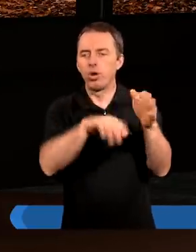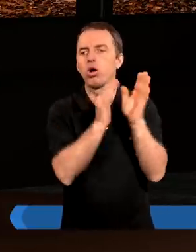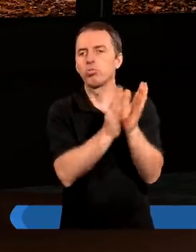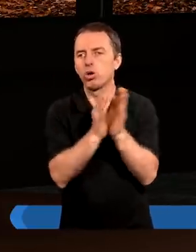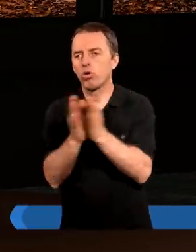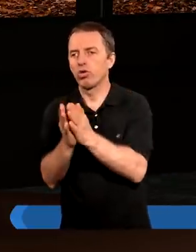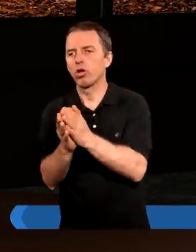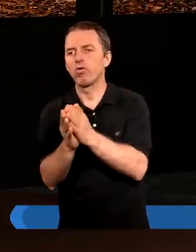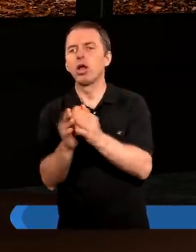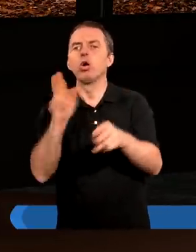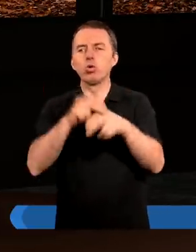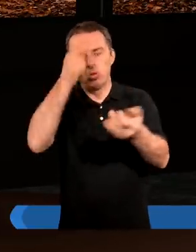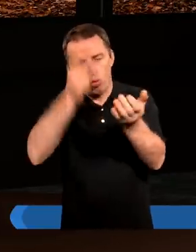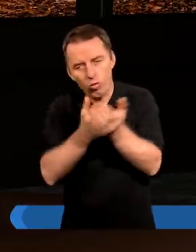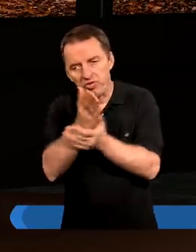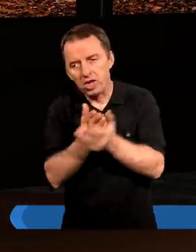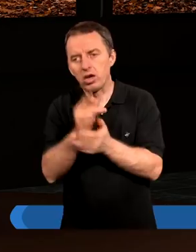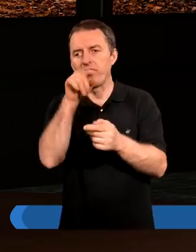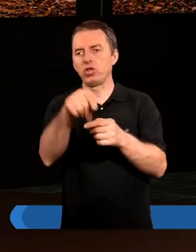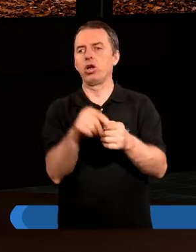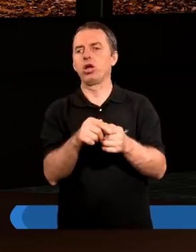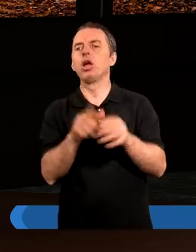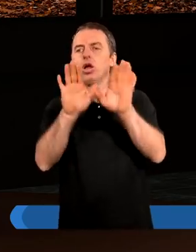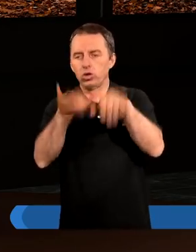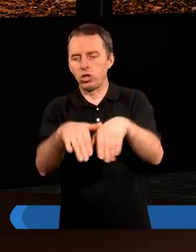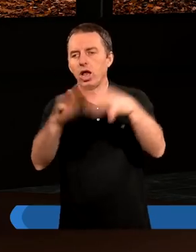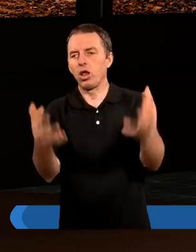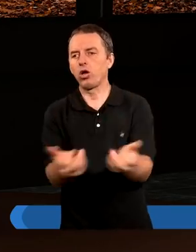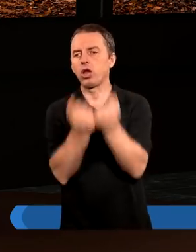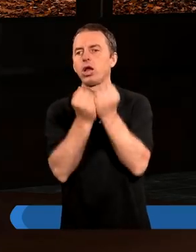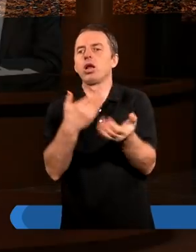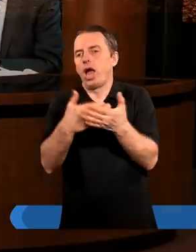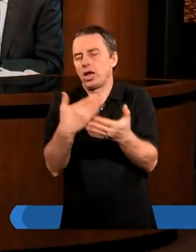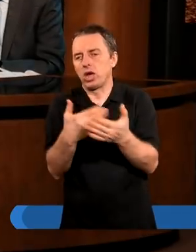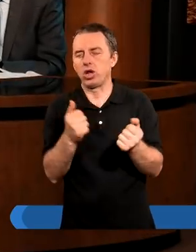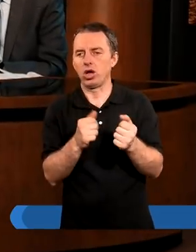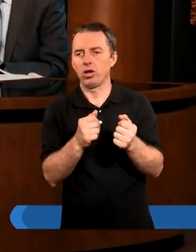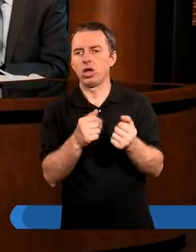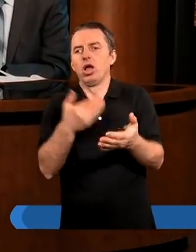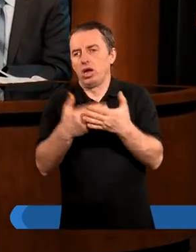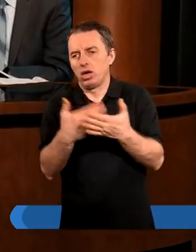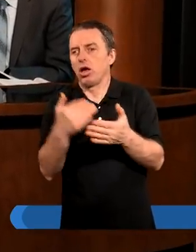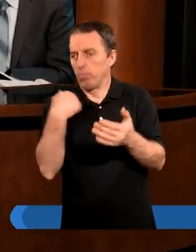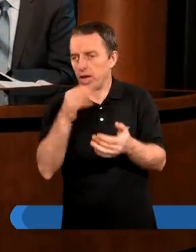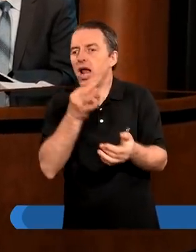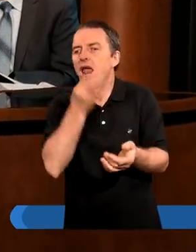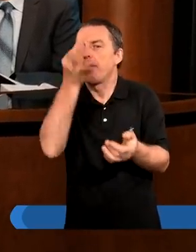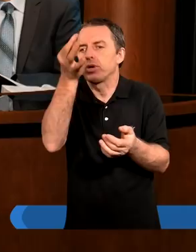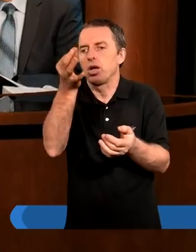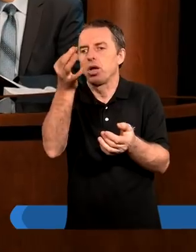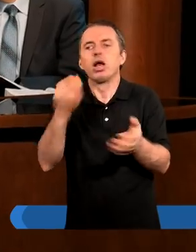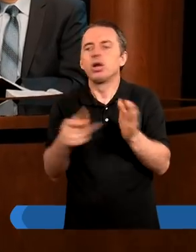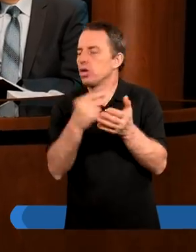podporządkowali się, ci, którzy uwierzyli w to, zostali ocaleni. Dlaczego? Dlatego, że byli lepsi?